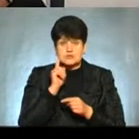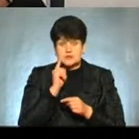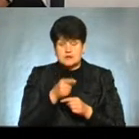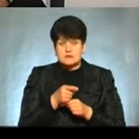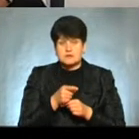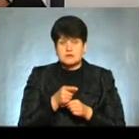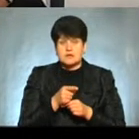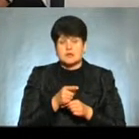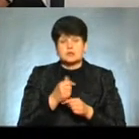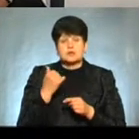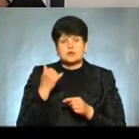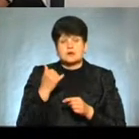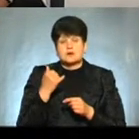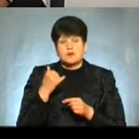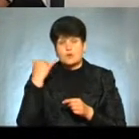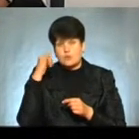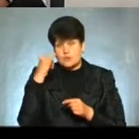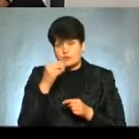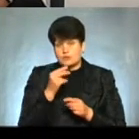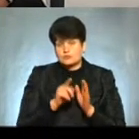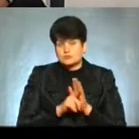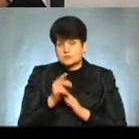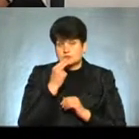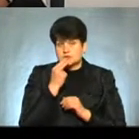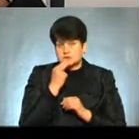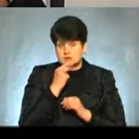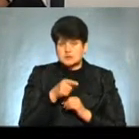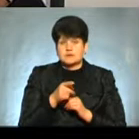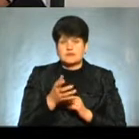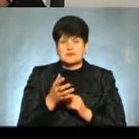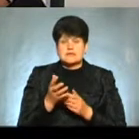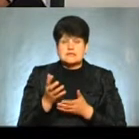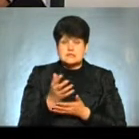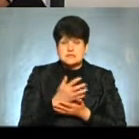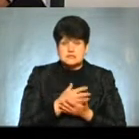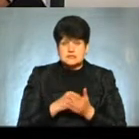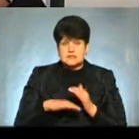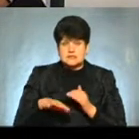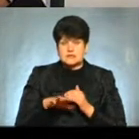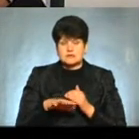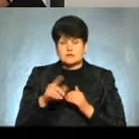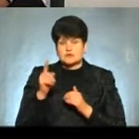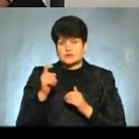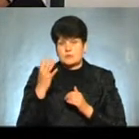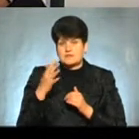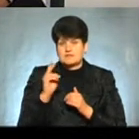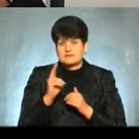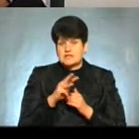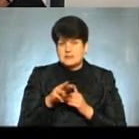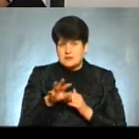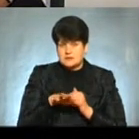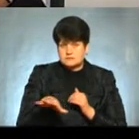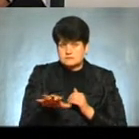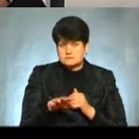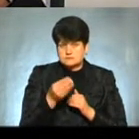молоко коров Тому що корова, щоб за день наїстися, треба з'їсти з території приблизно 150 квадратиметрів траву